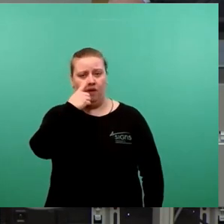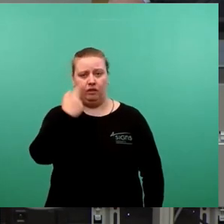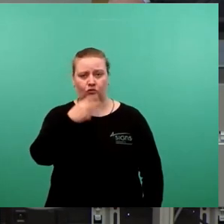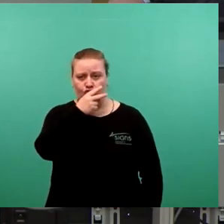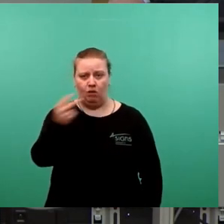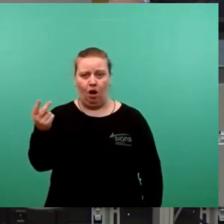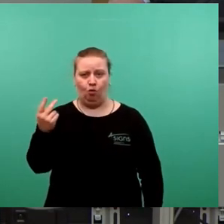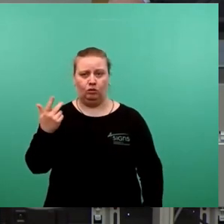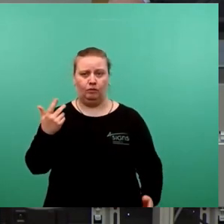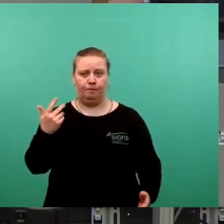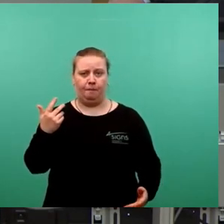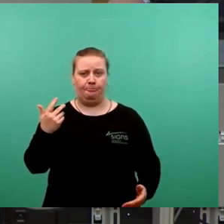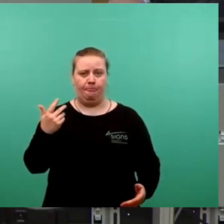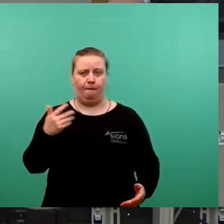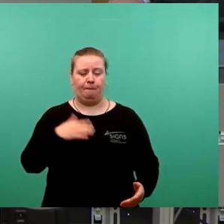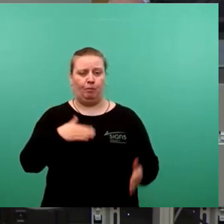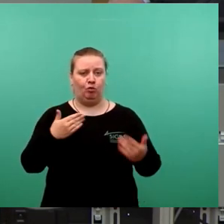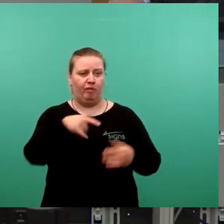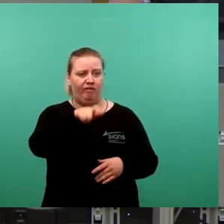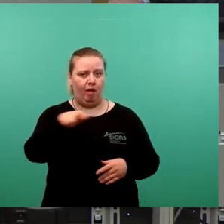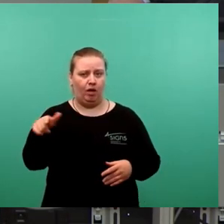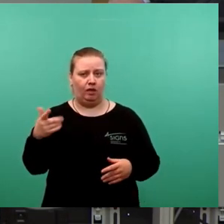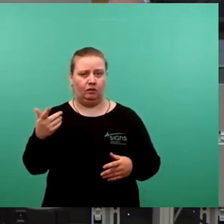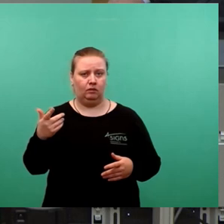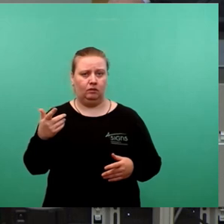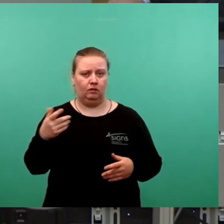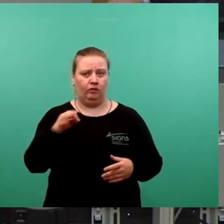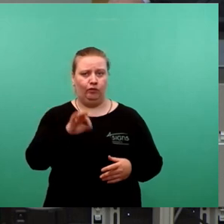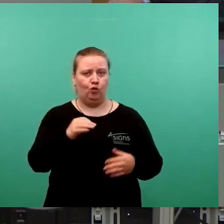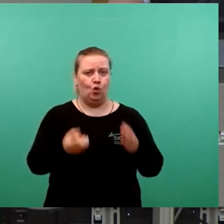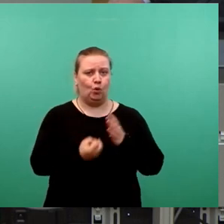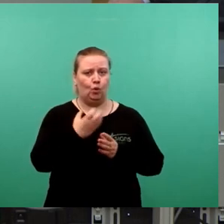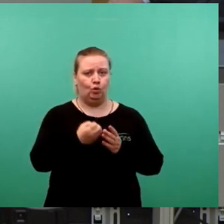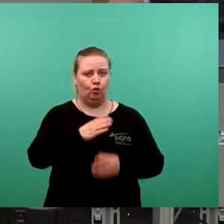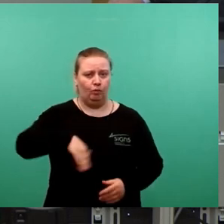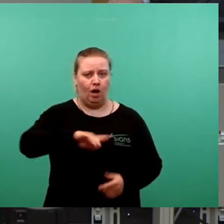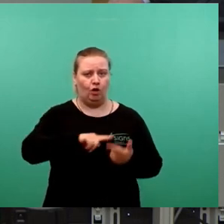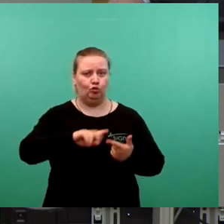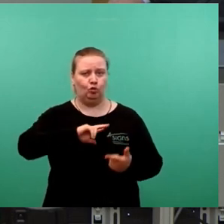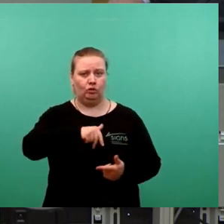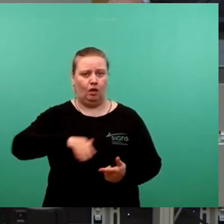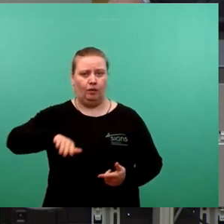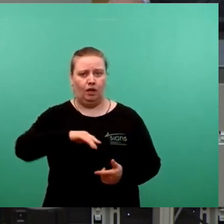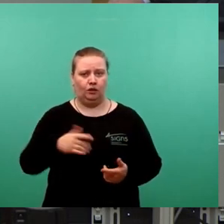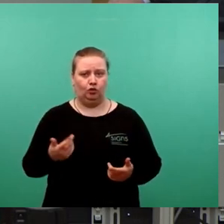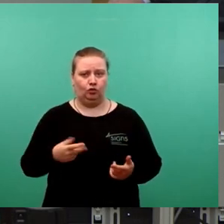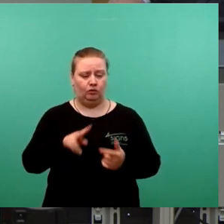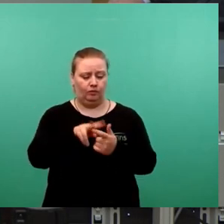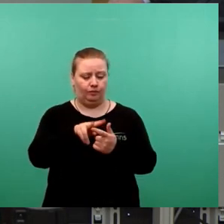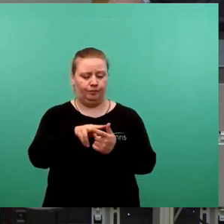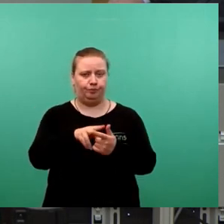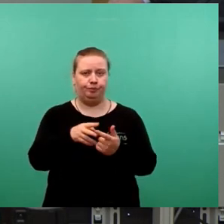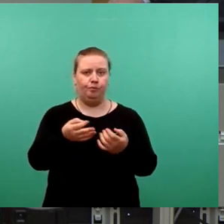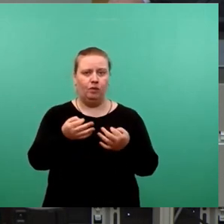möchte über die Bewerberinnen sprechen für das Kulturressort und für das Sozialressort. Das sind die besten